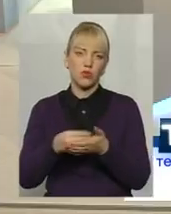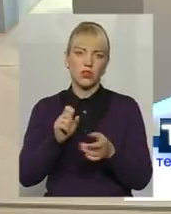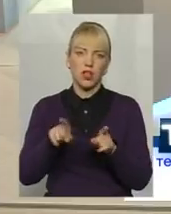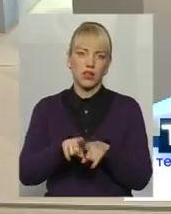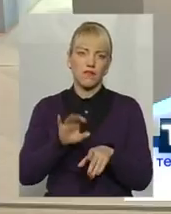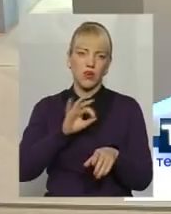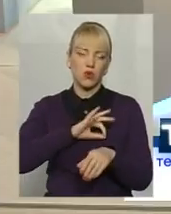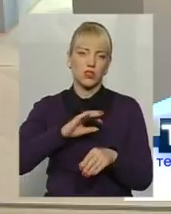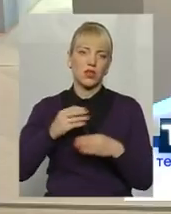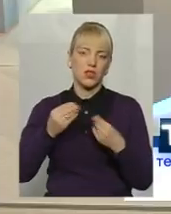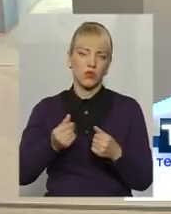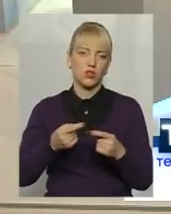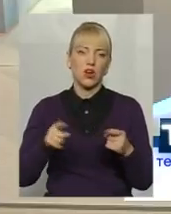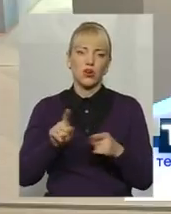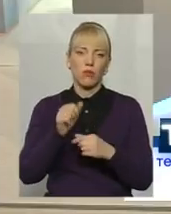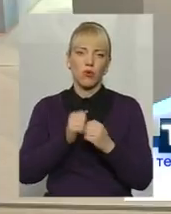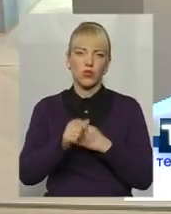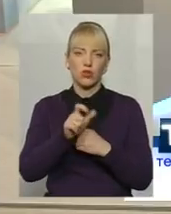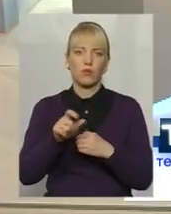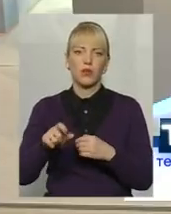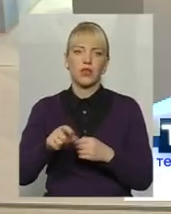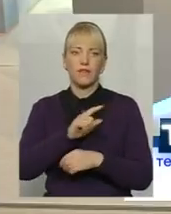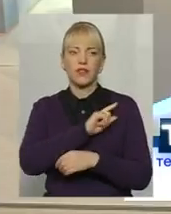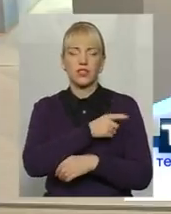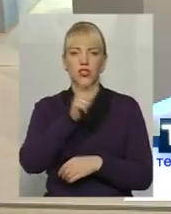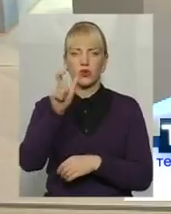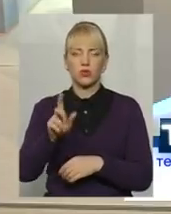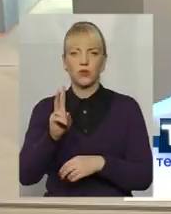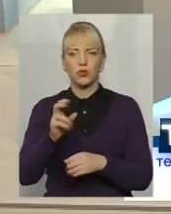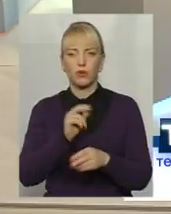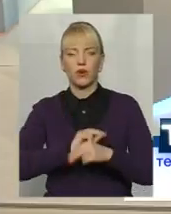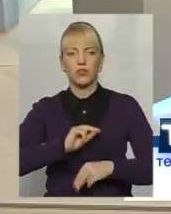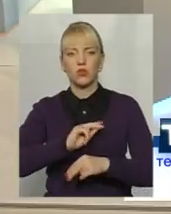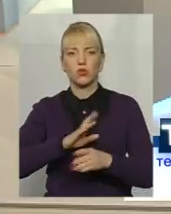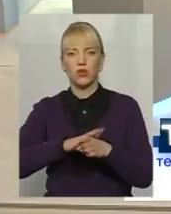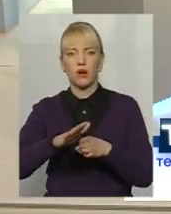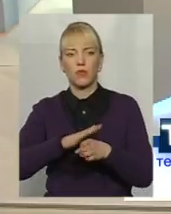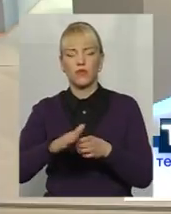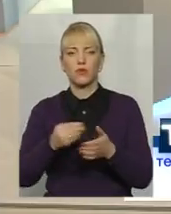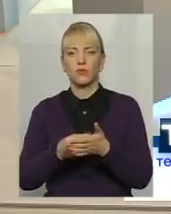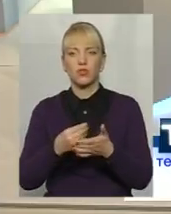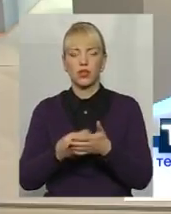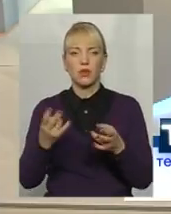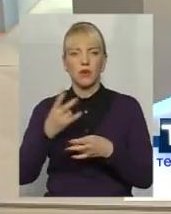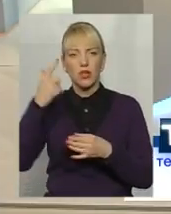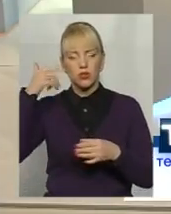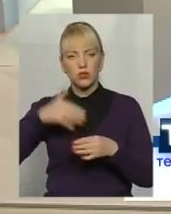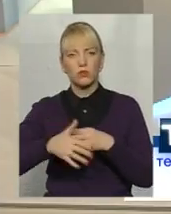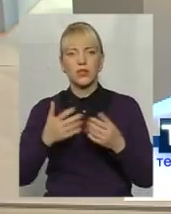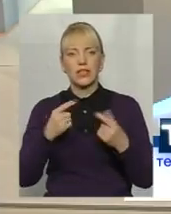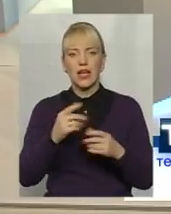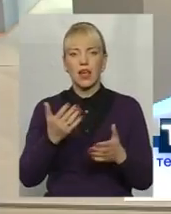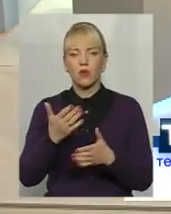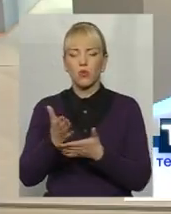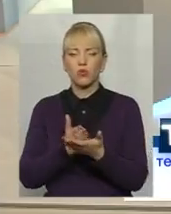коштів. Щоб кожен громадянин, фізична особа, яка працює, яка наповнює бюджет, розуміла, де яку послугу вона